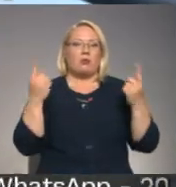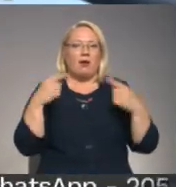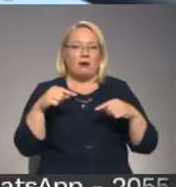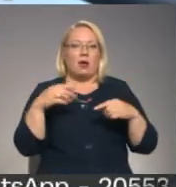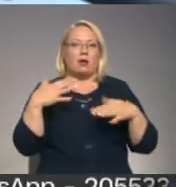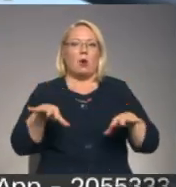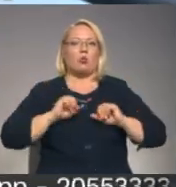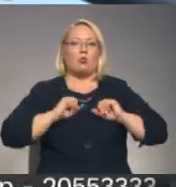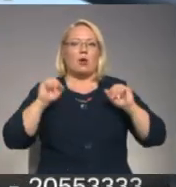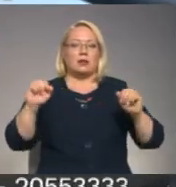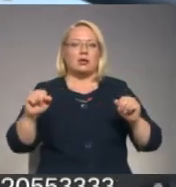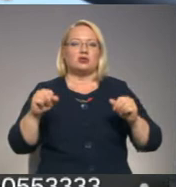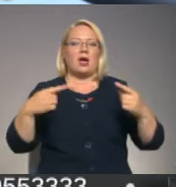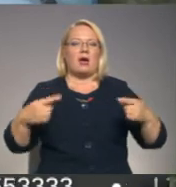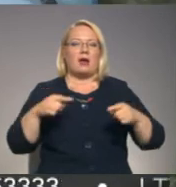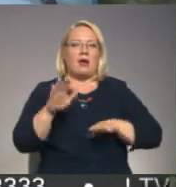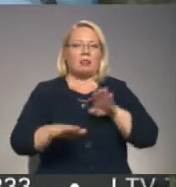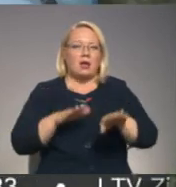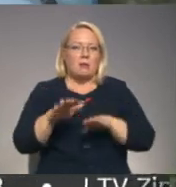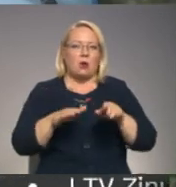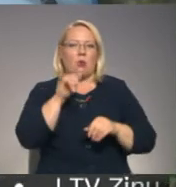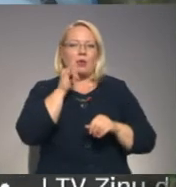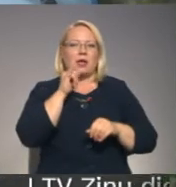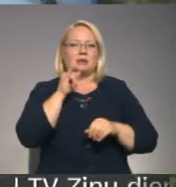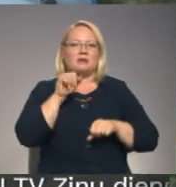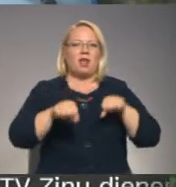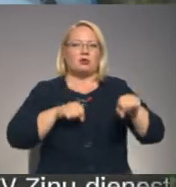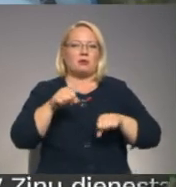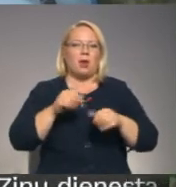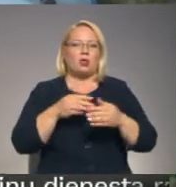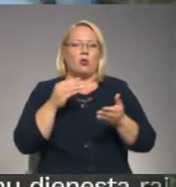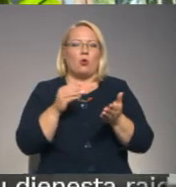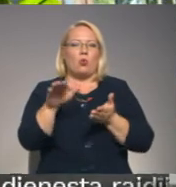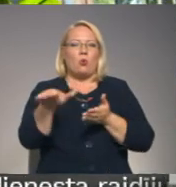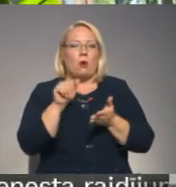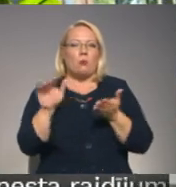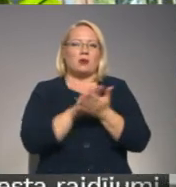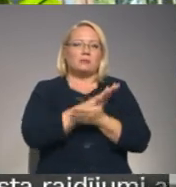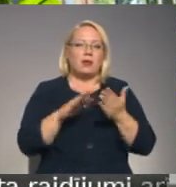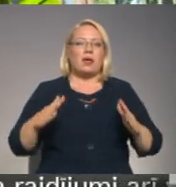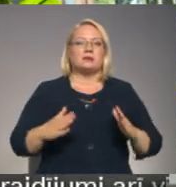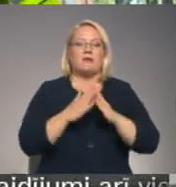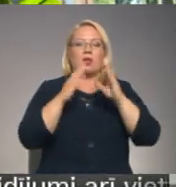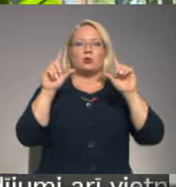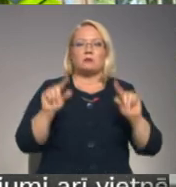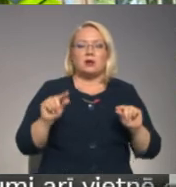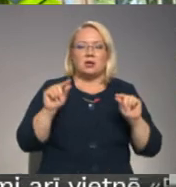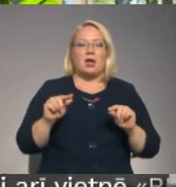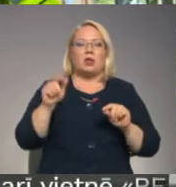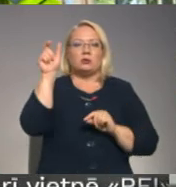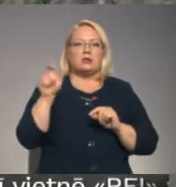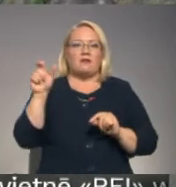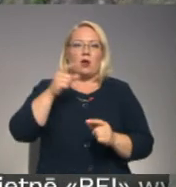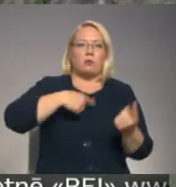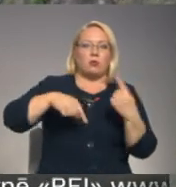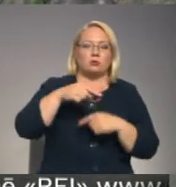nodrošina katamarānu, subdēļu un ūdens velospēdu nomu bez maksas. Un lai vismas svētkos mazinātu cilvēku plūsmu, arī